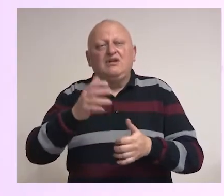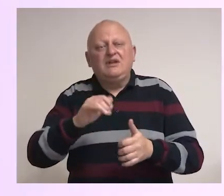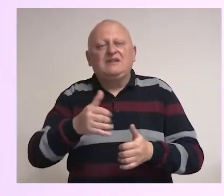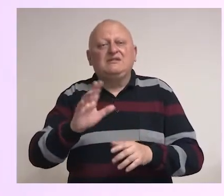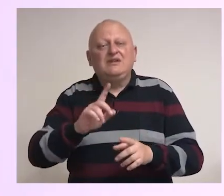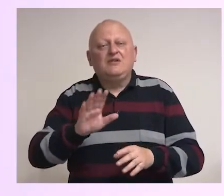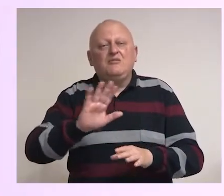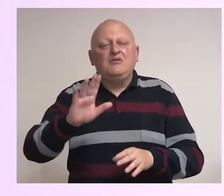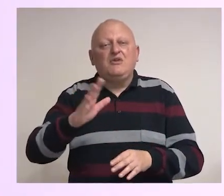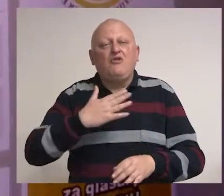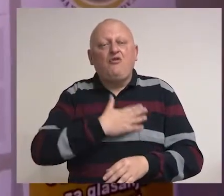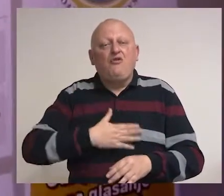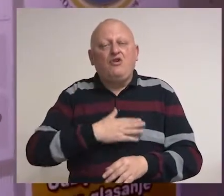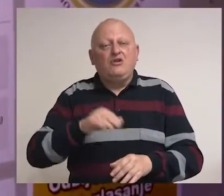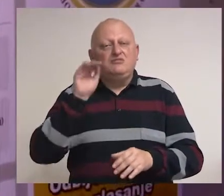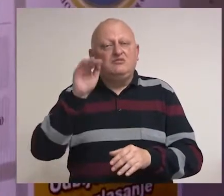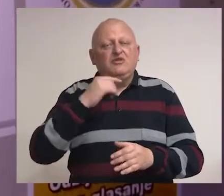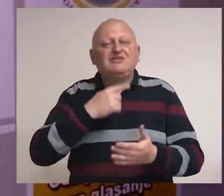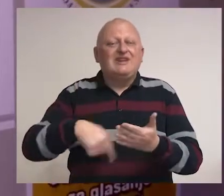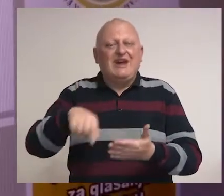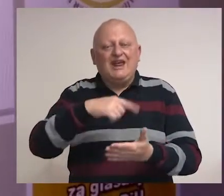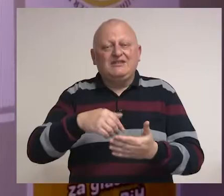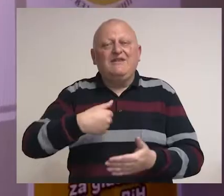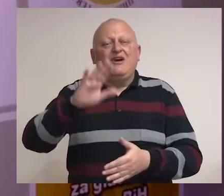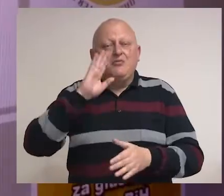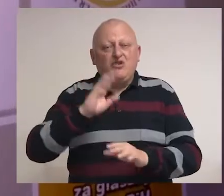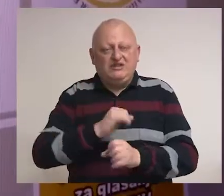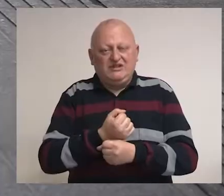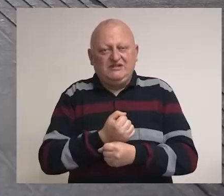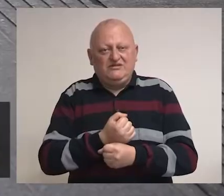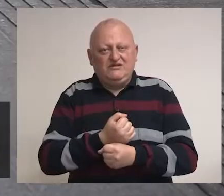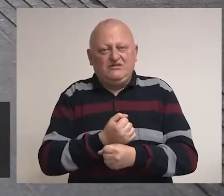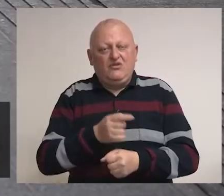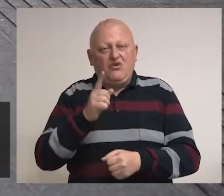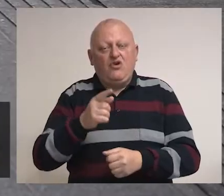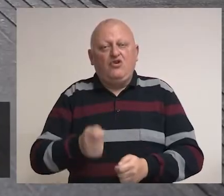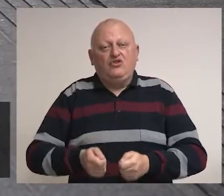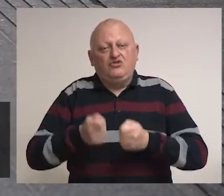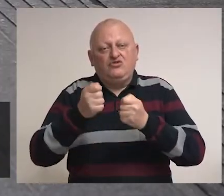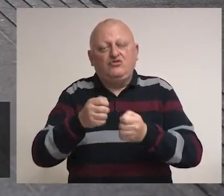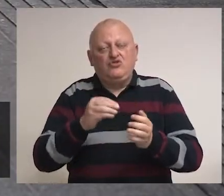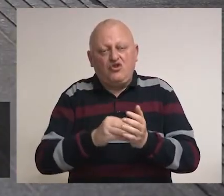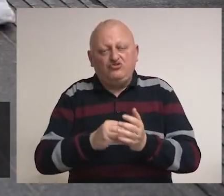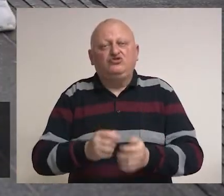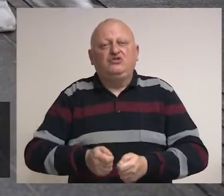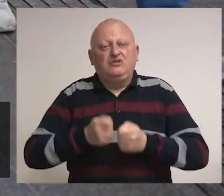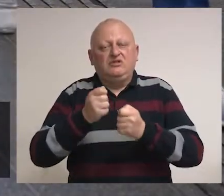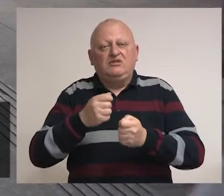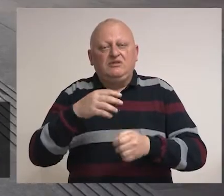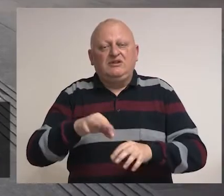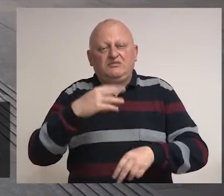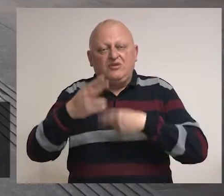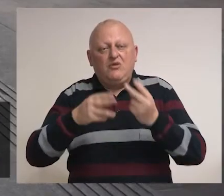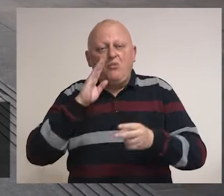je neko, mimo njihove volje, prijavio da glasaju van BiH. Oni su dostavljali i još uvijek dostavljaju